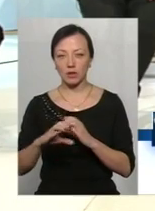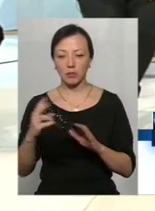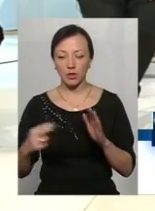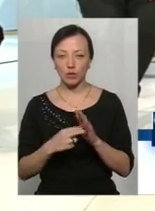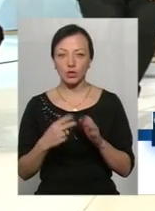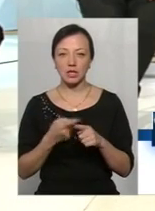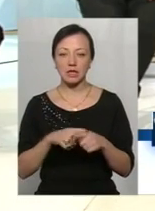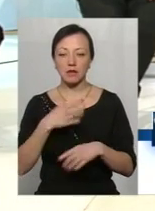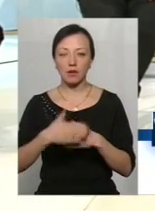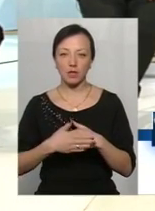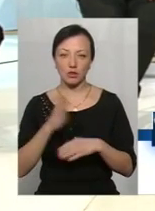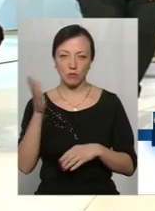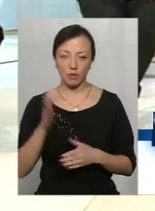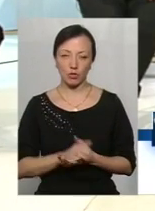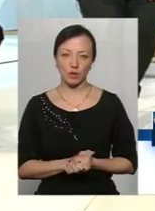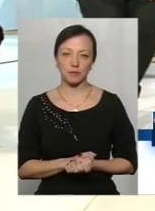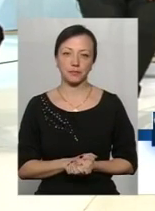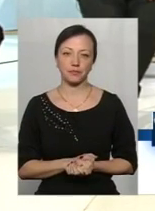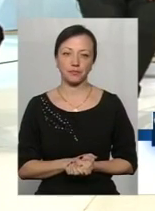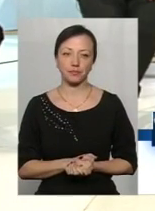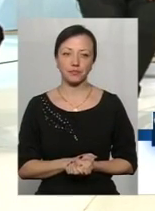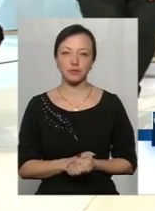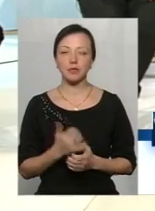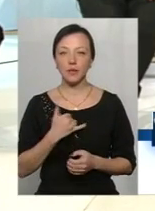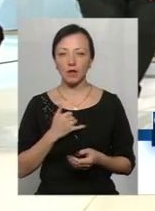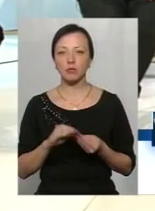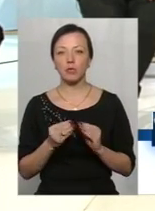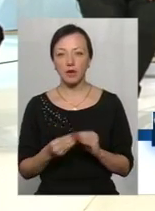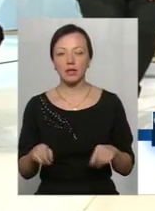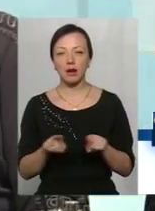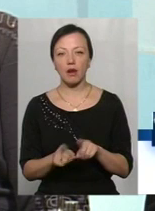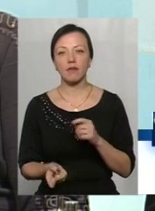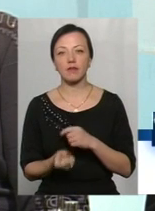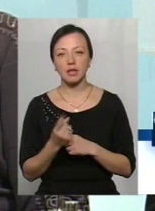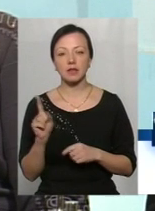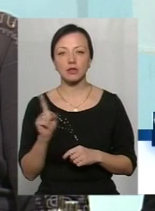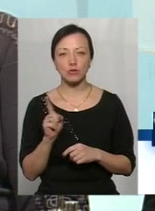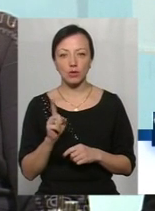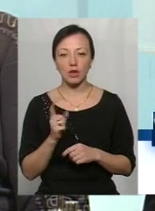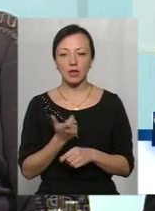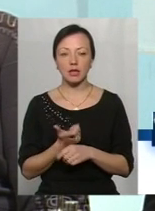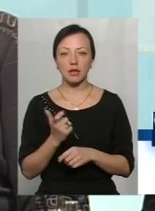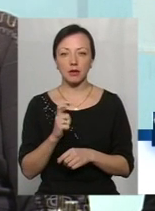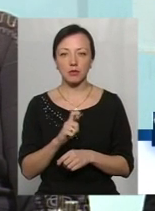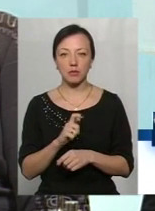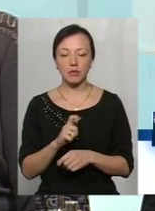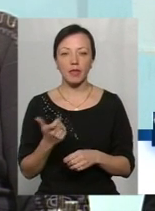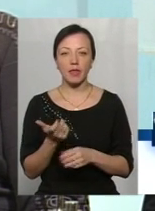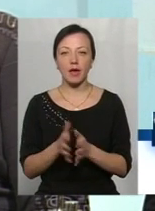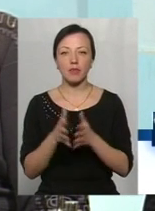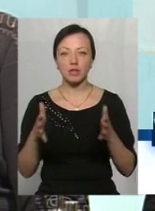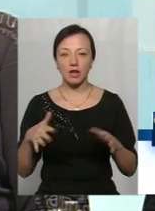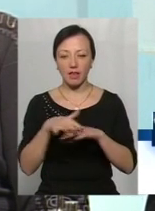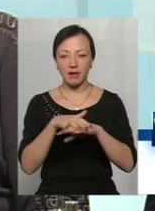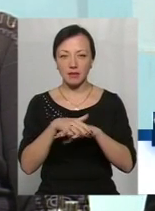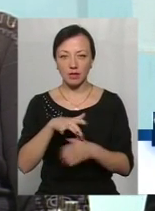перспективі. У нас проблематика така виникла, що найбільший населений пункт – Силописарівка, і